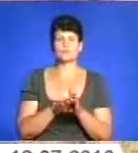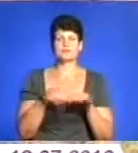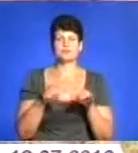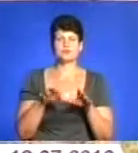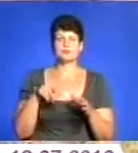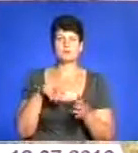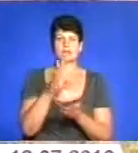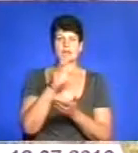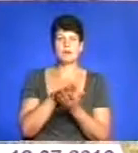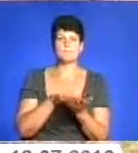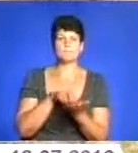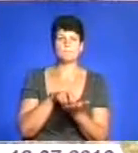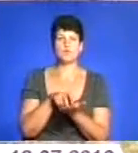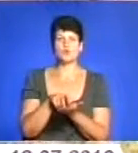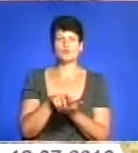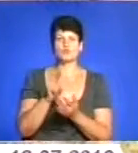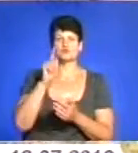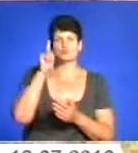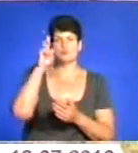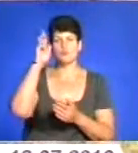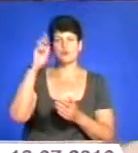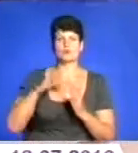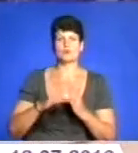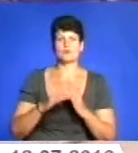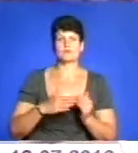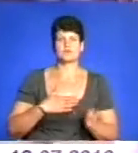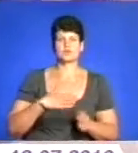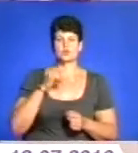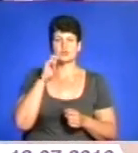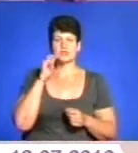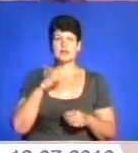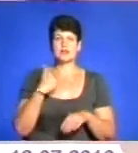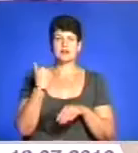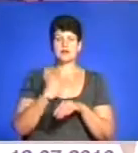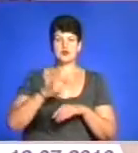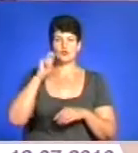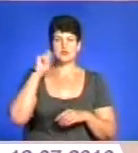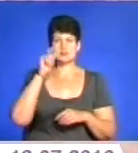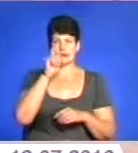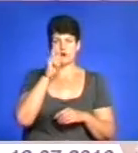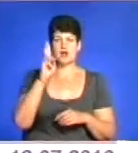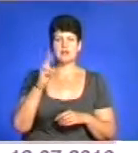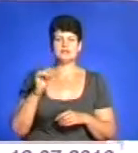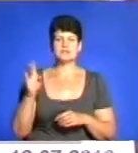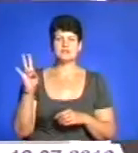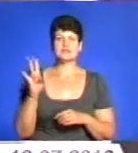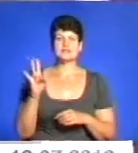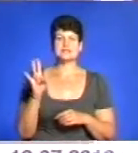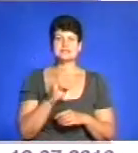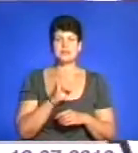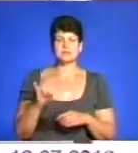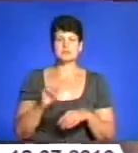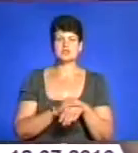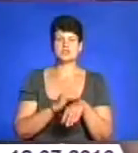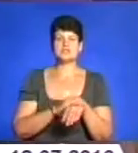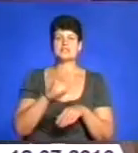Бог допомагав нам в нашій Україні. Глава Української греко-католицької церкви, Блаженніший Святослав,